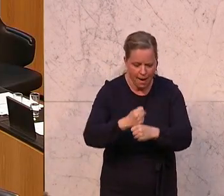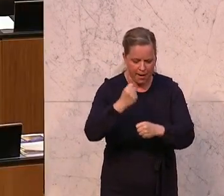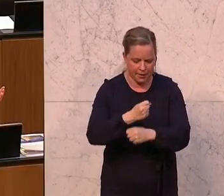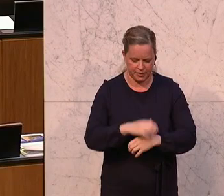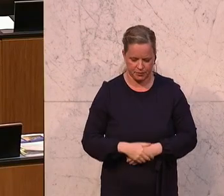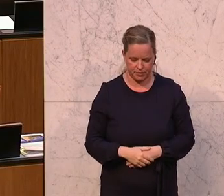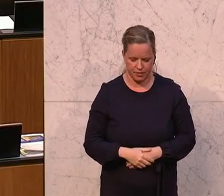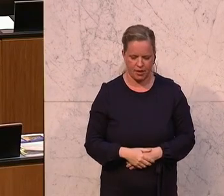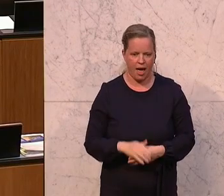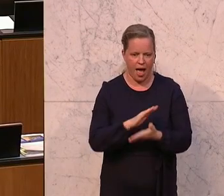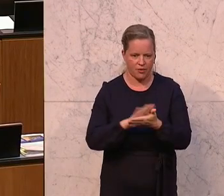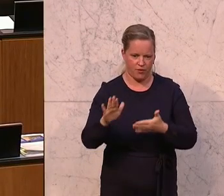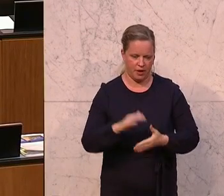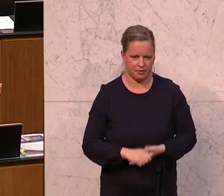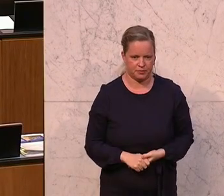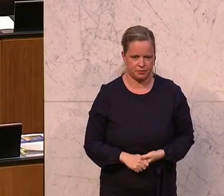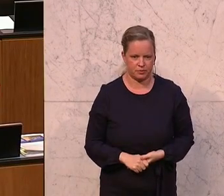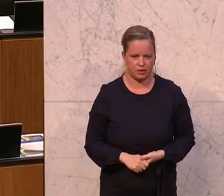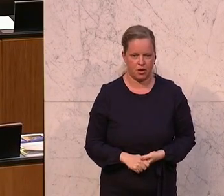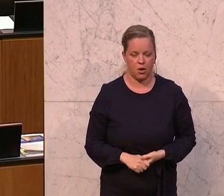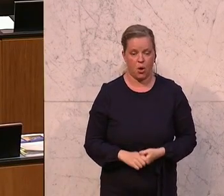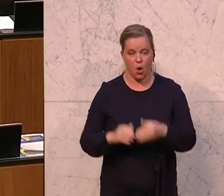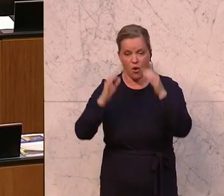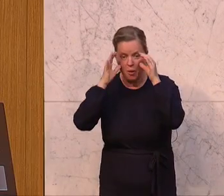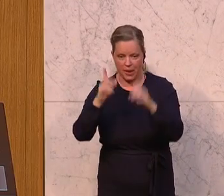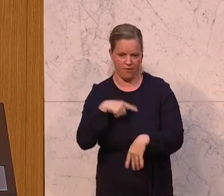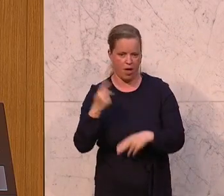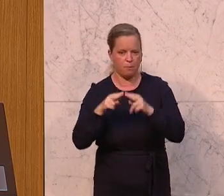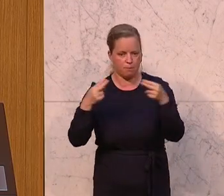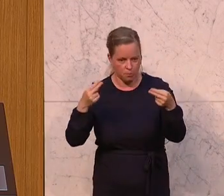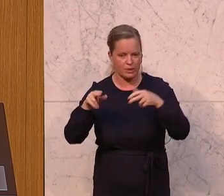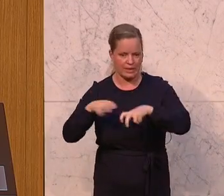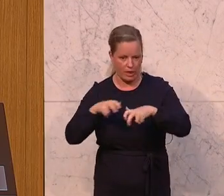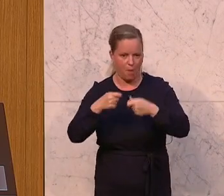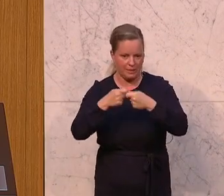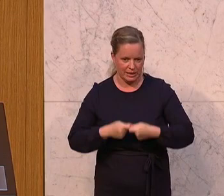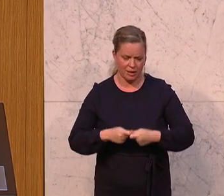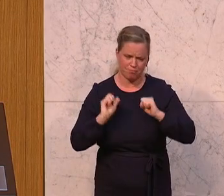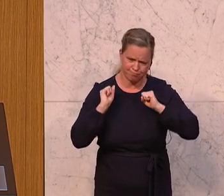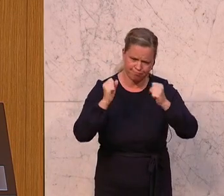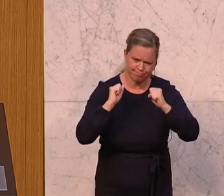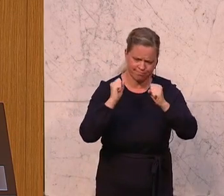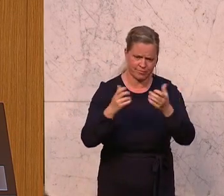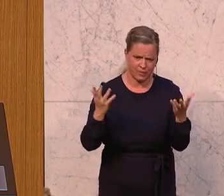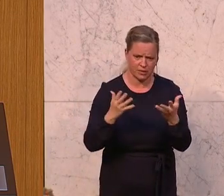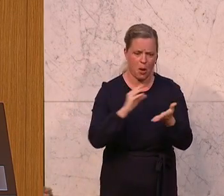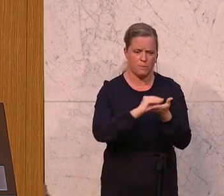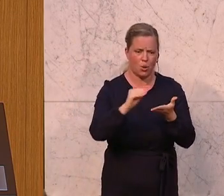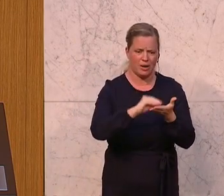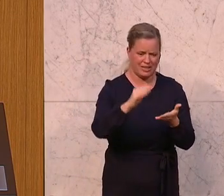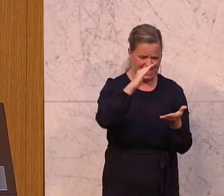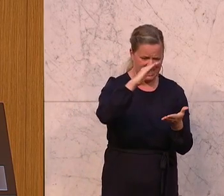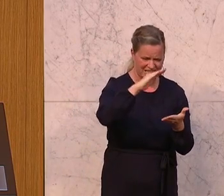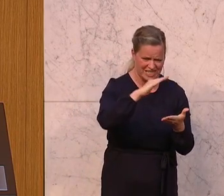Und genau deswegen setzt sich auch die ÖVP und die Mitglieder der Bundesregierung so sehr dafür ein, dass wir diesen Bürokratieabbau